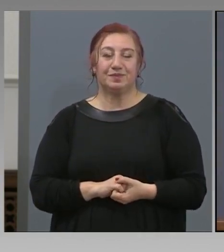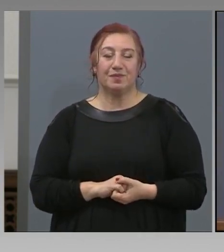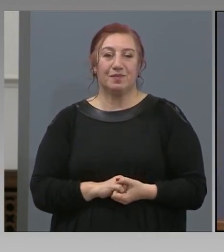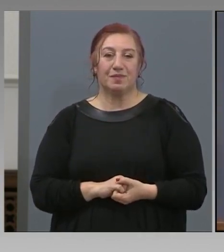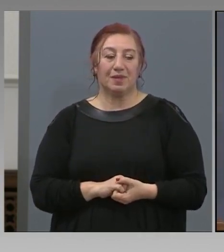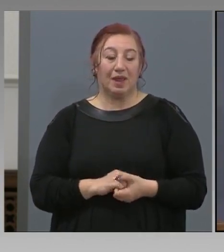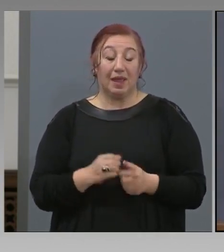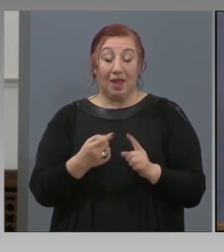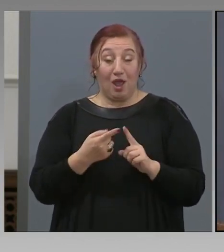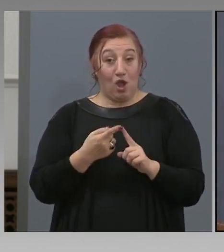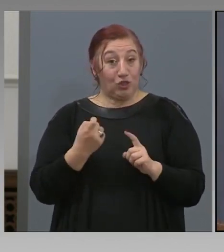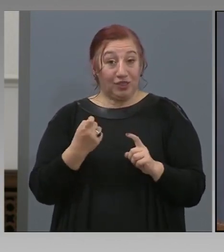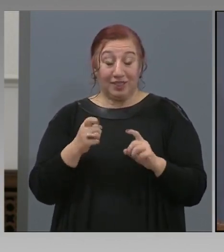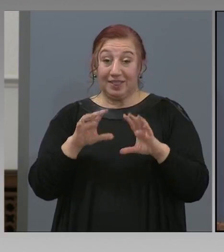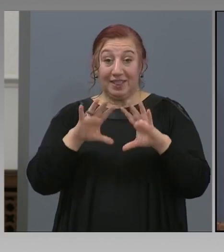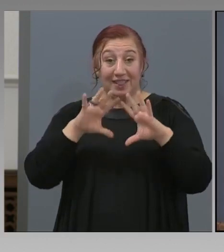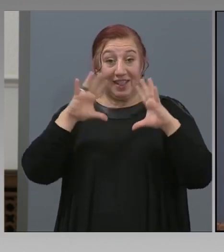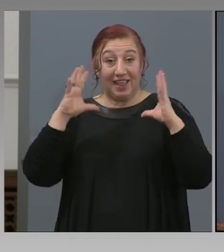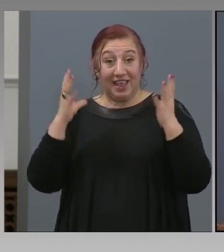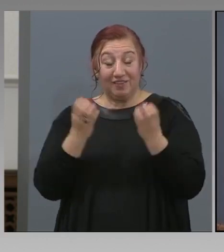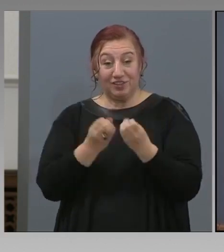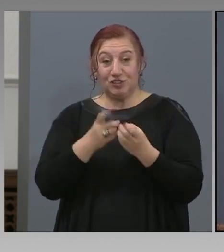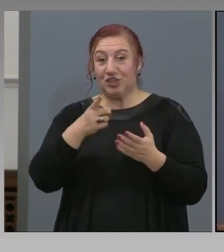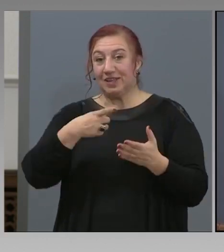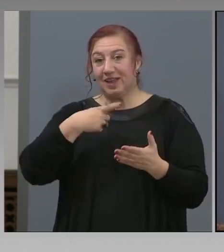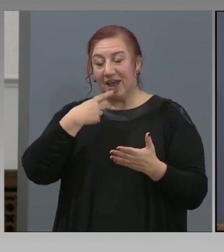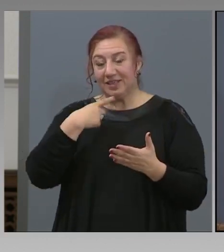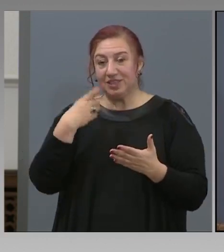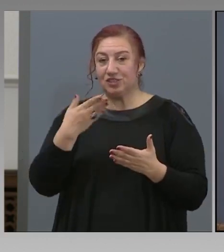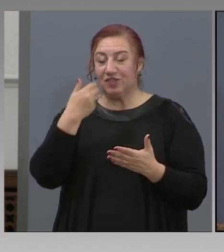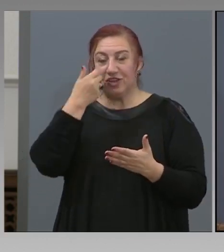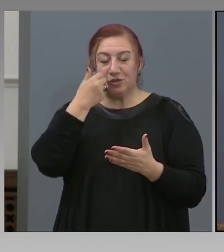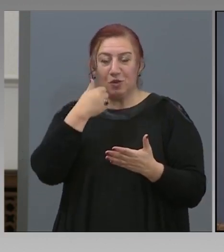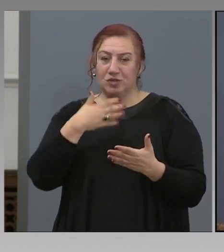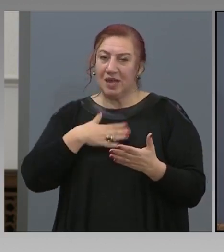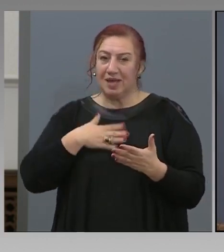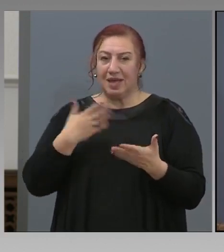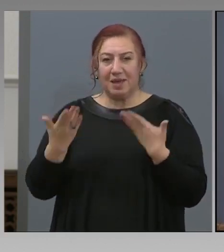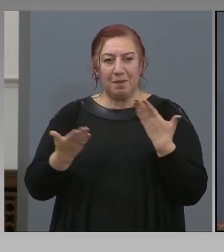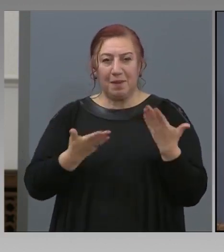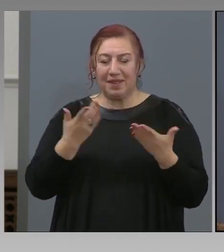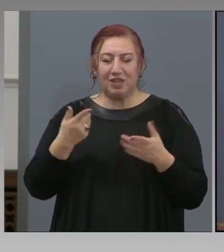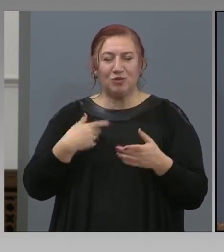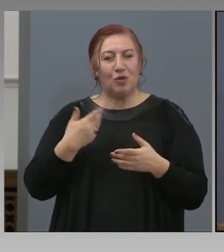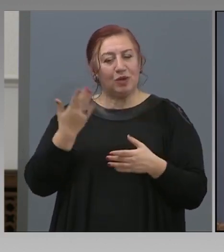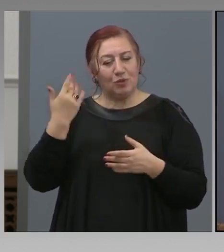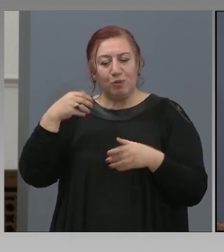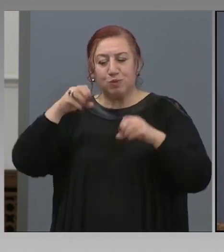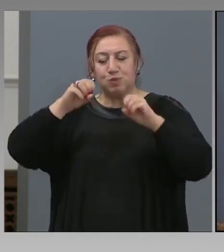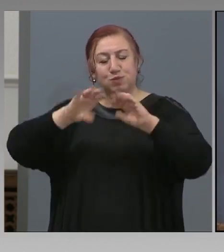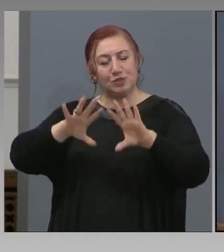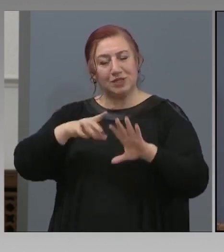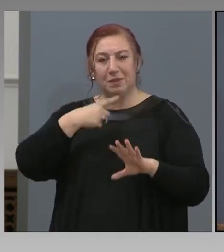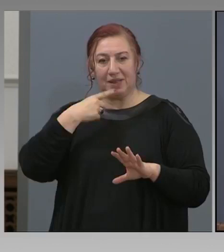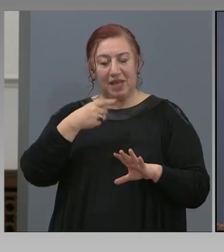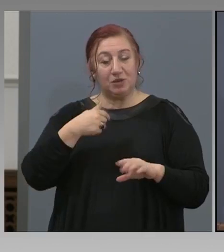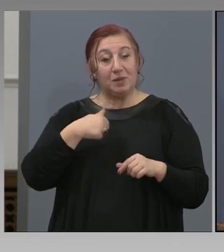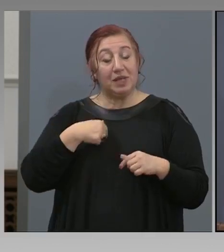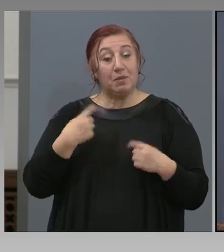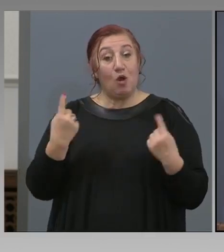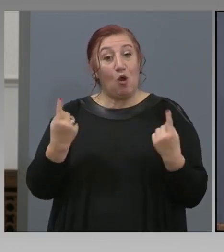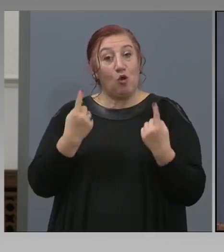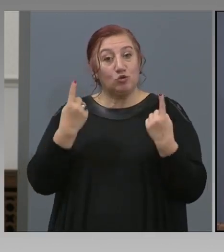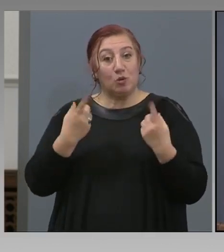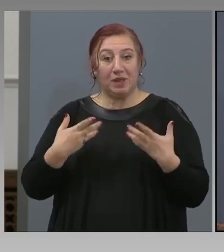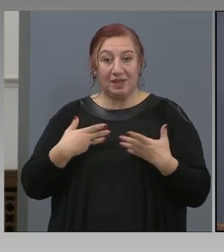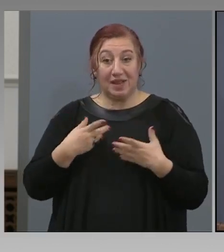От всички така изречени вече ползи има и някои неща, които не бяха споменати, но ние имаме особен интерес и